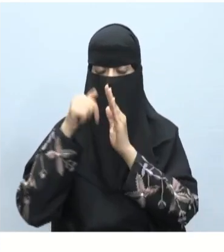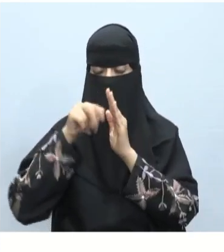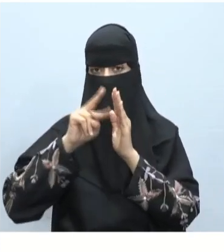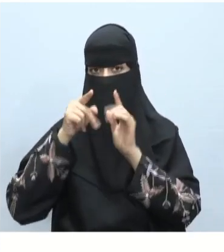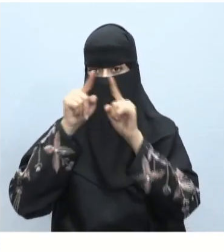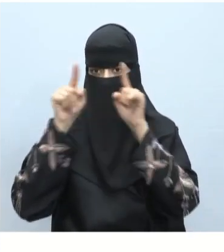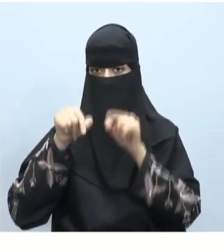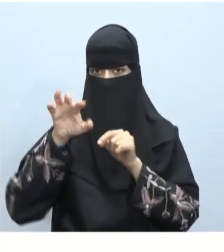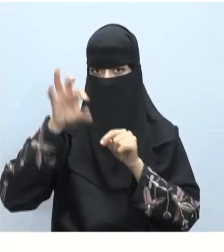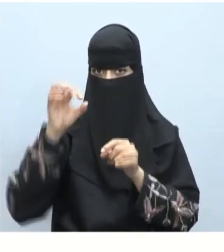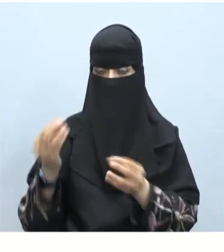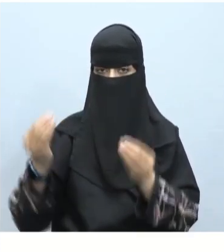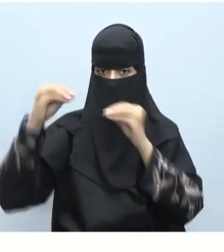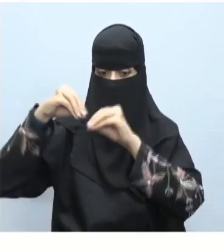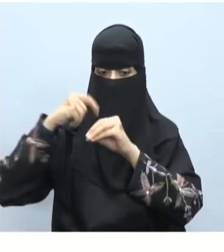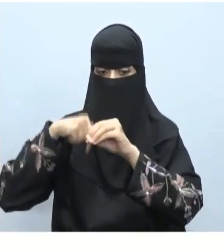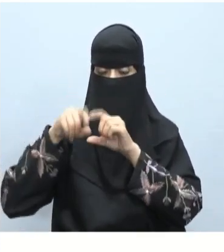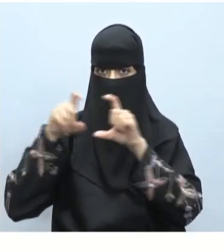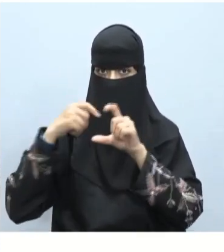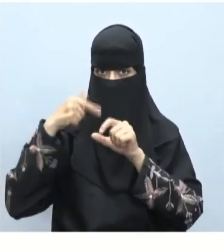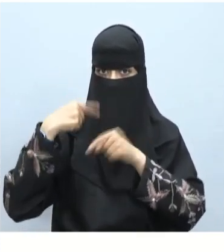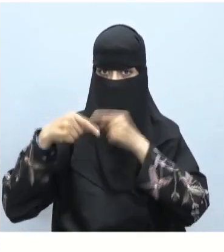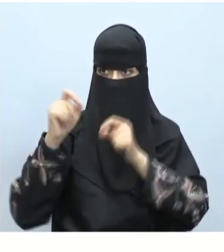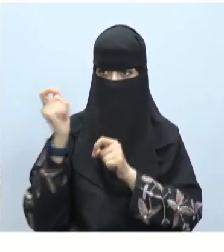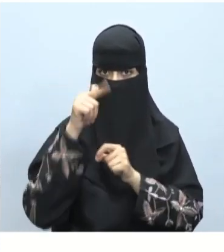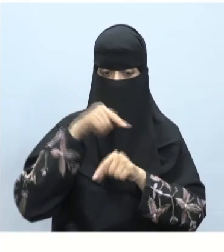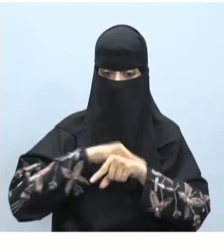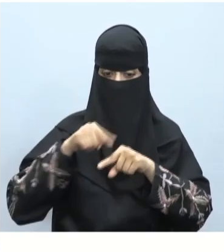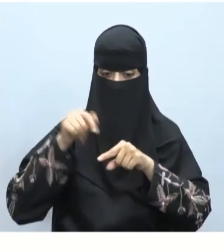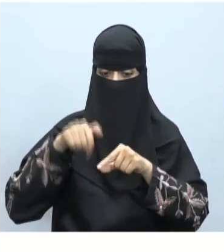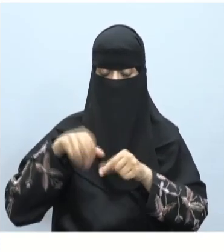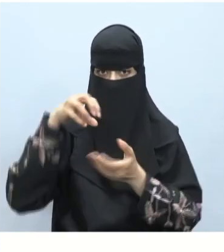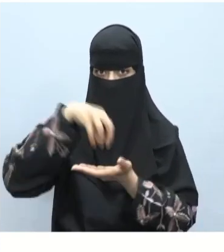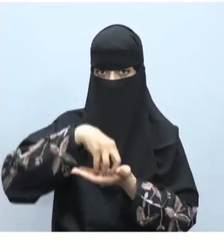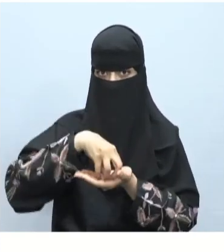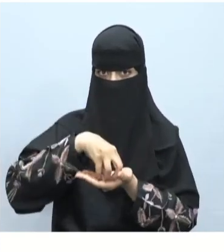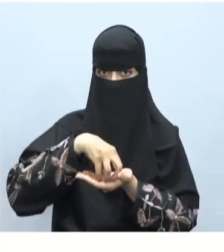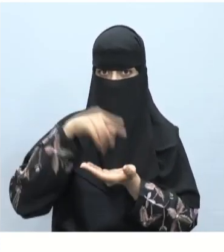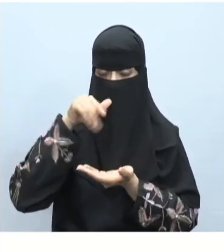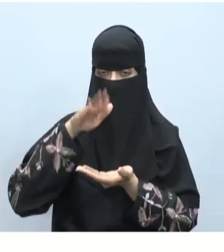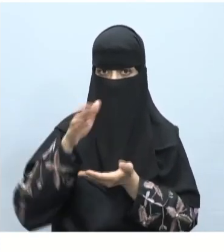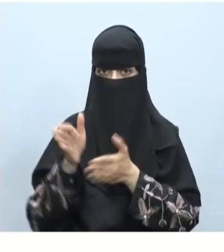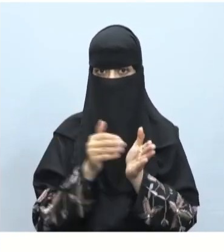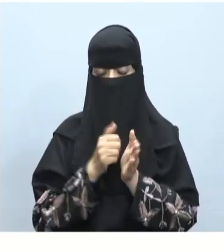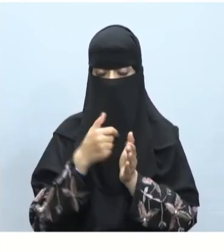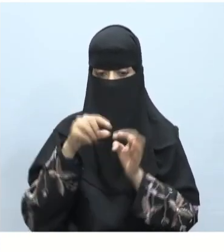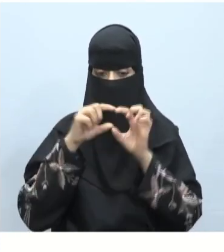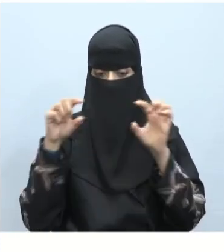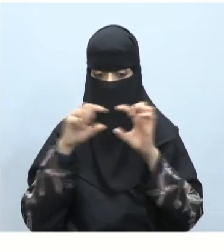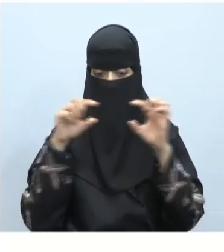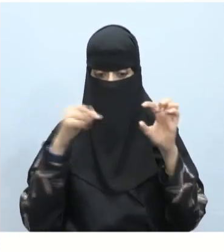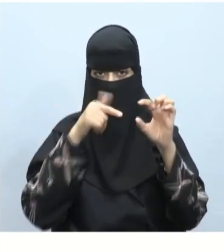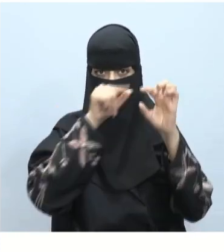مربع نص سيتم إضافة مربع النص بشكل مباشر إلى الموقع ومن شريط